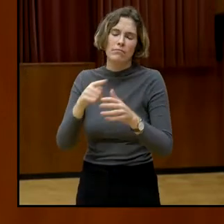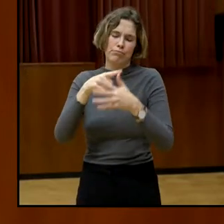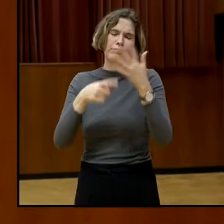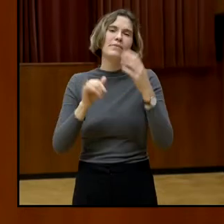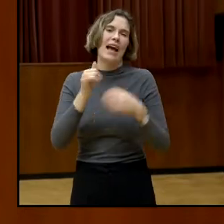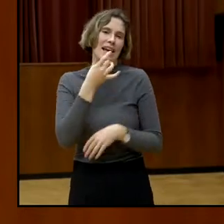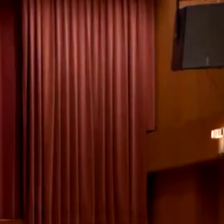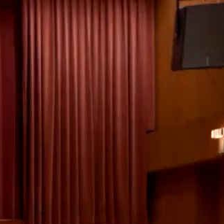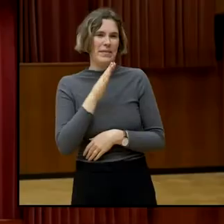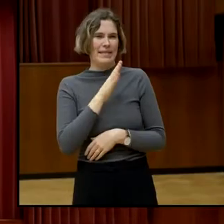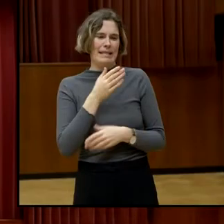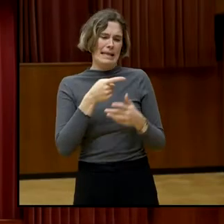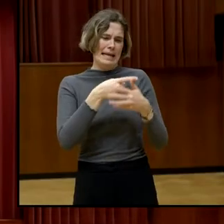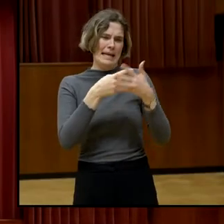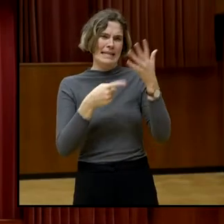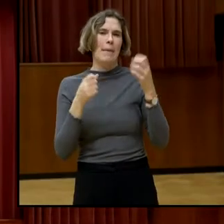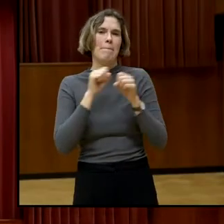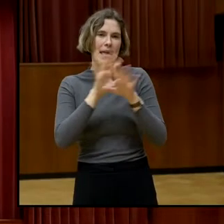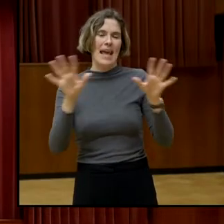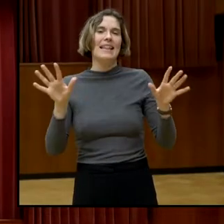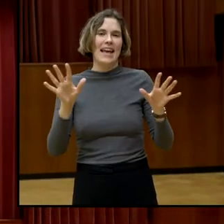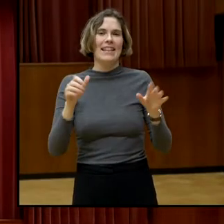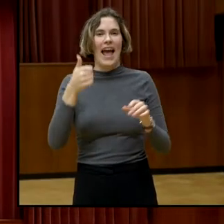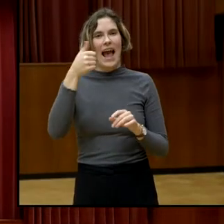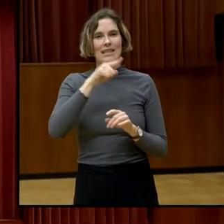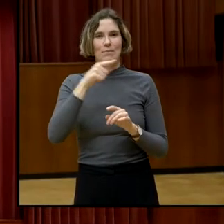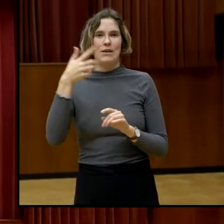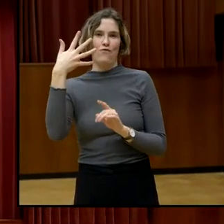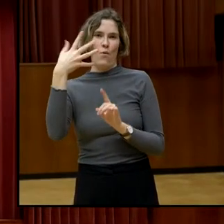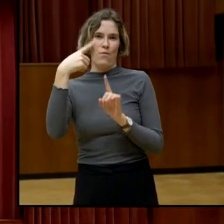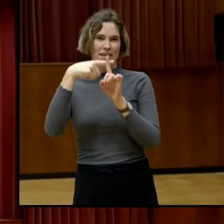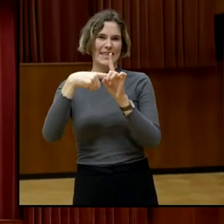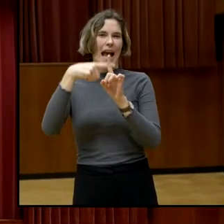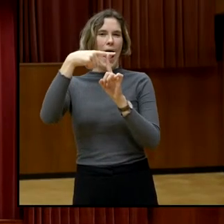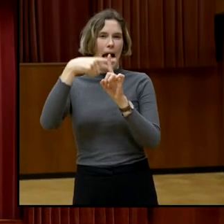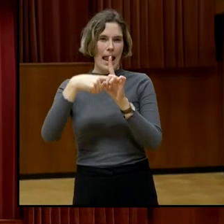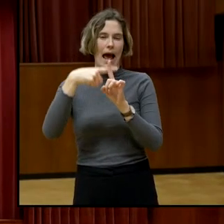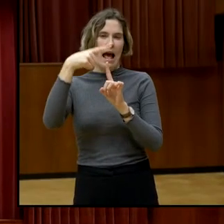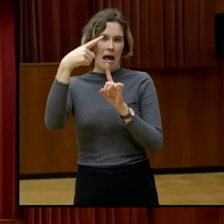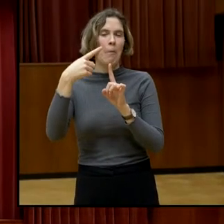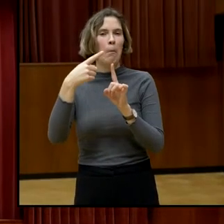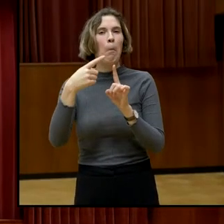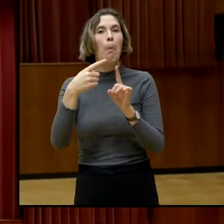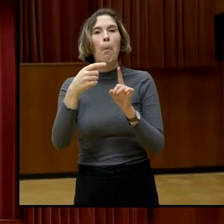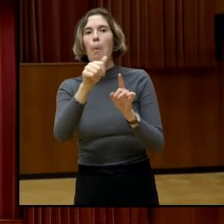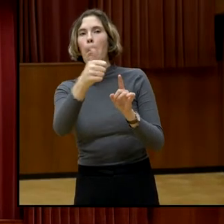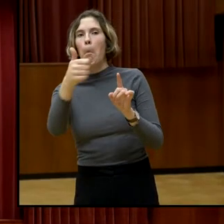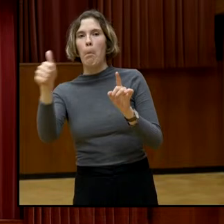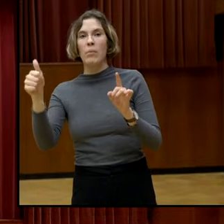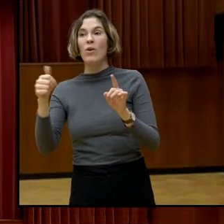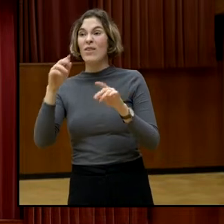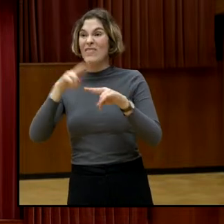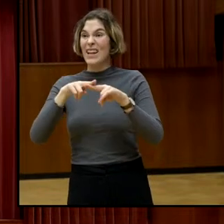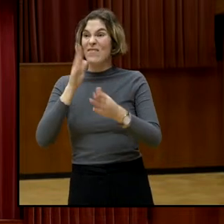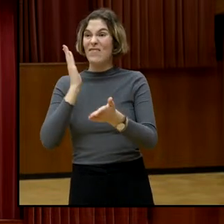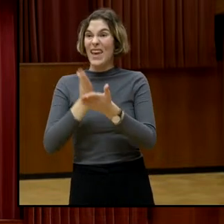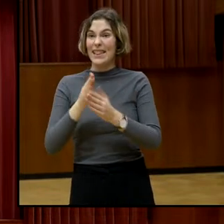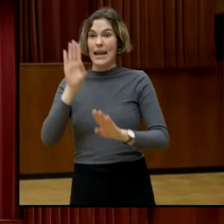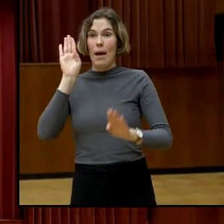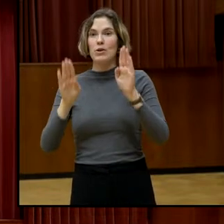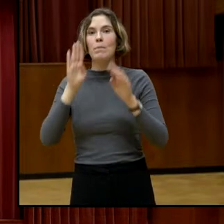dieser Skala von 1 bis 5. So, und wenn Sie dann abgestimmt haben, bitte melden Sie sich mit Handzeichen, damit wir einen Überblick haben.